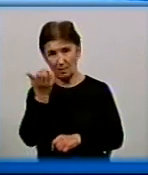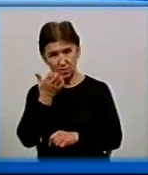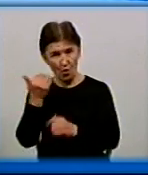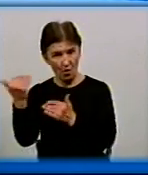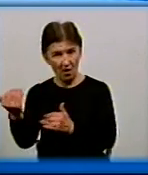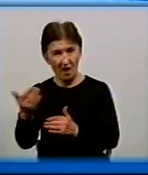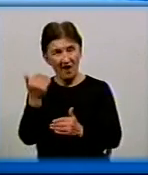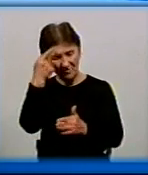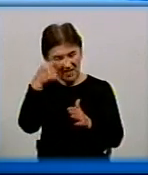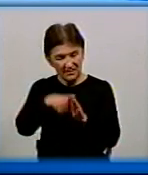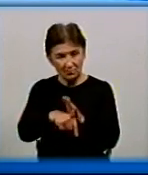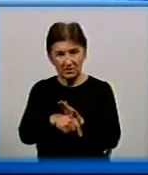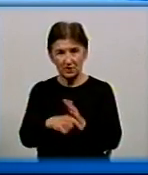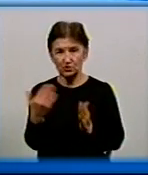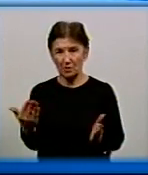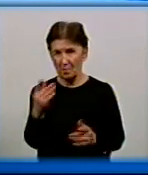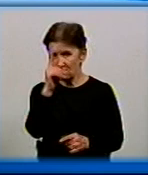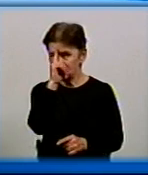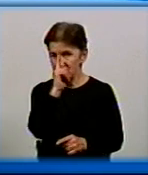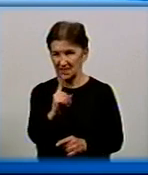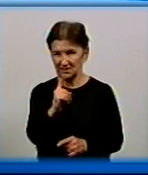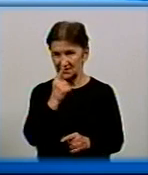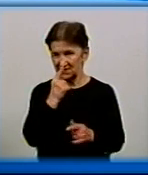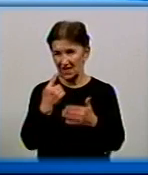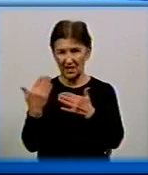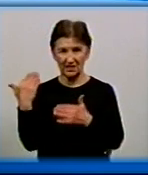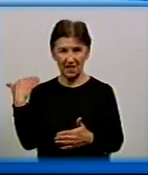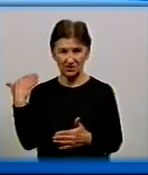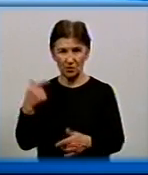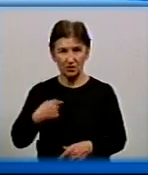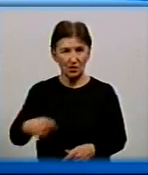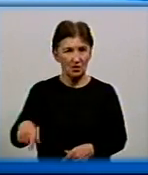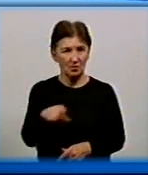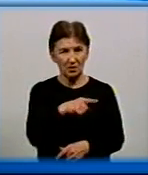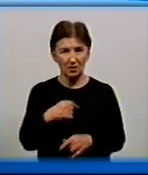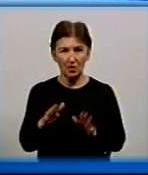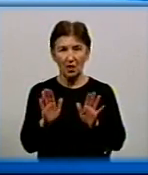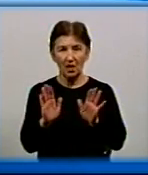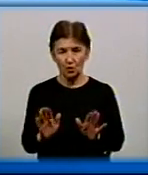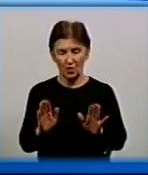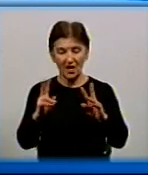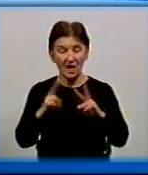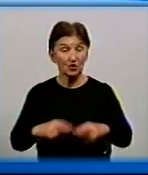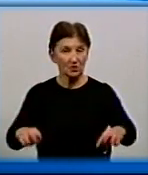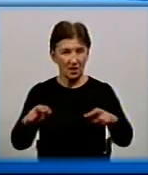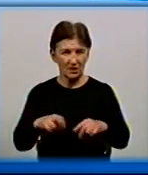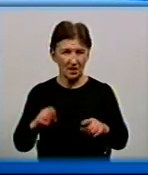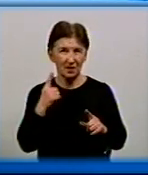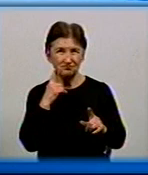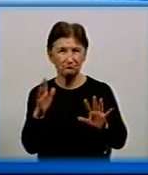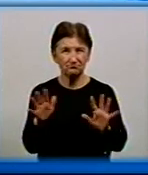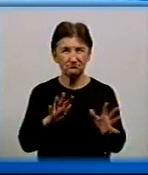сенсі, що буквально місяць назад ми лише теоретично розглядали можливість повернення